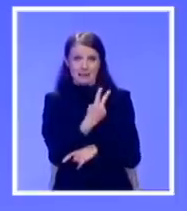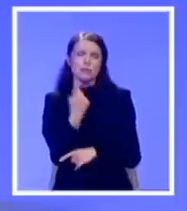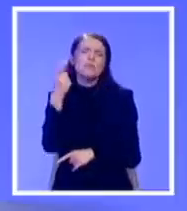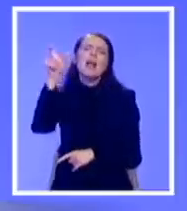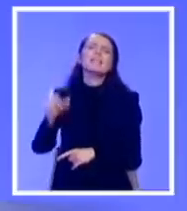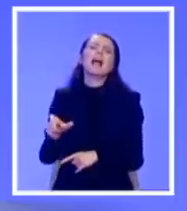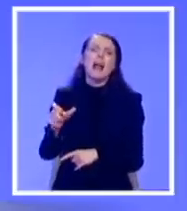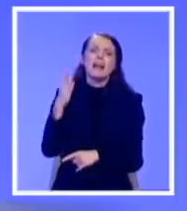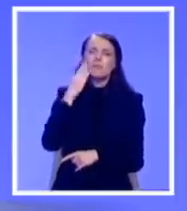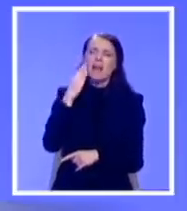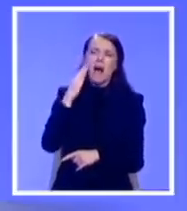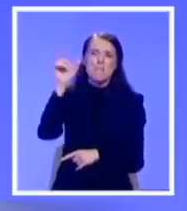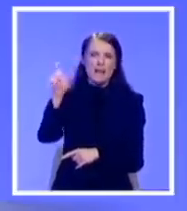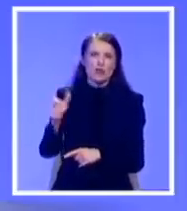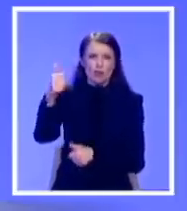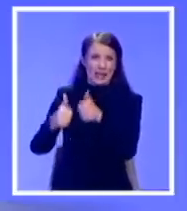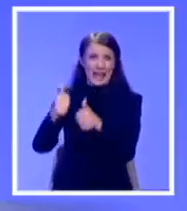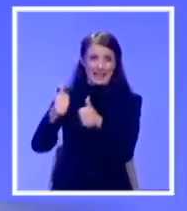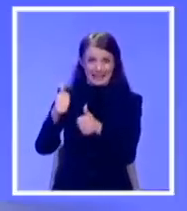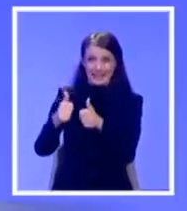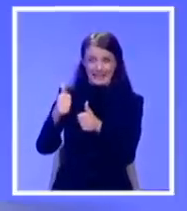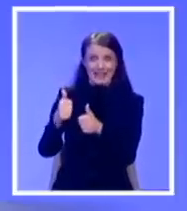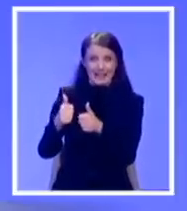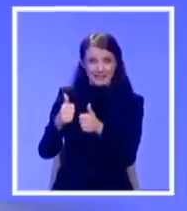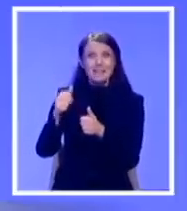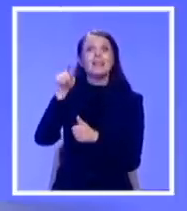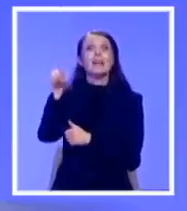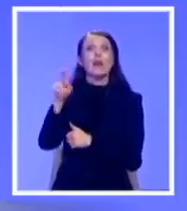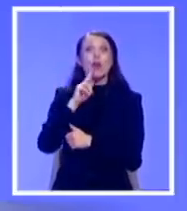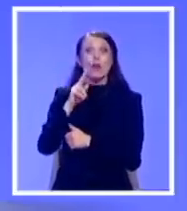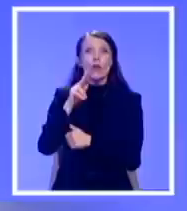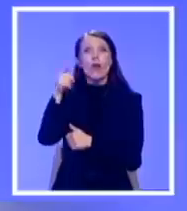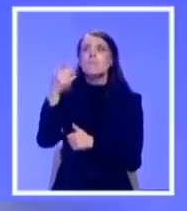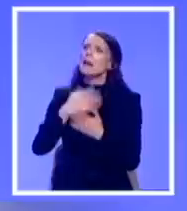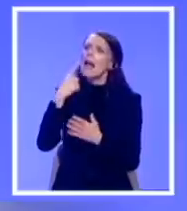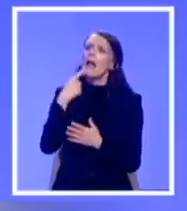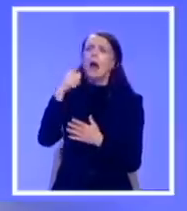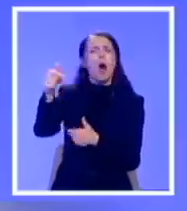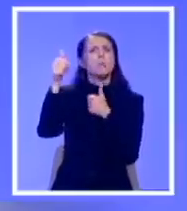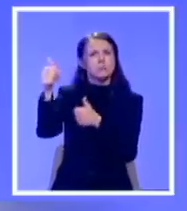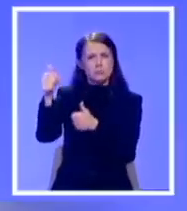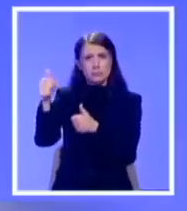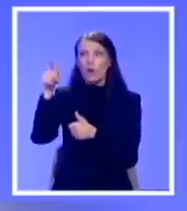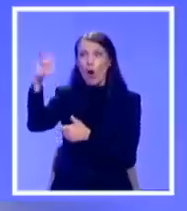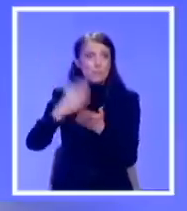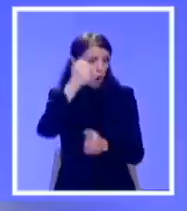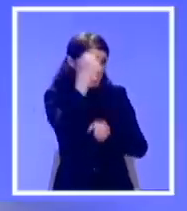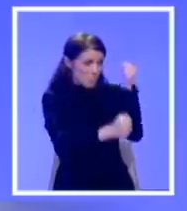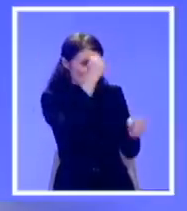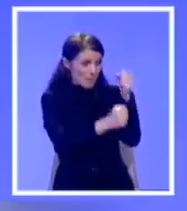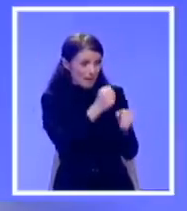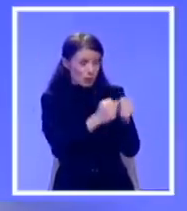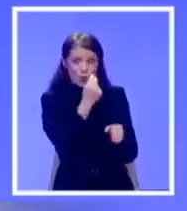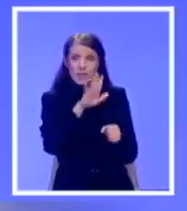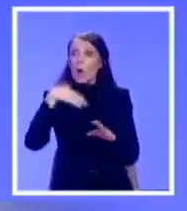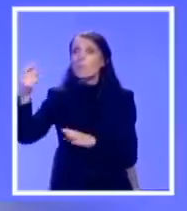američkog kandidata i to onog koji nam je bombardovo zemlju, a onda mu je on dao dva miliona dolara naših para za njegovu fundaciju, ispoje pametan